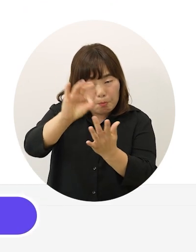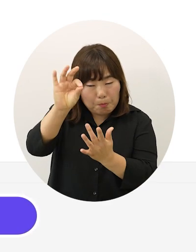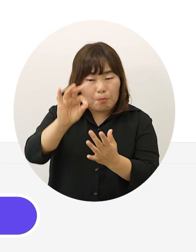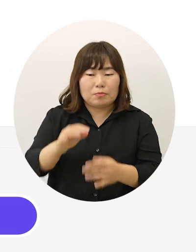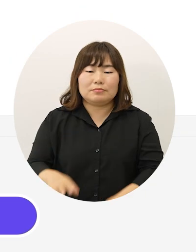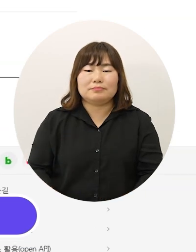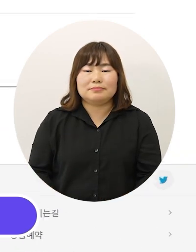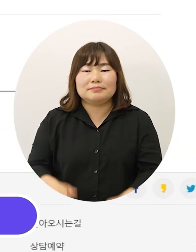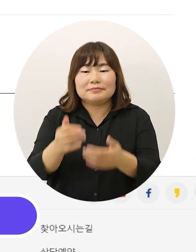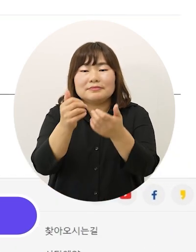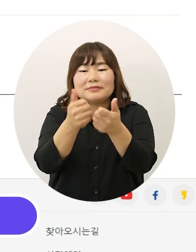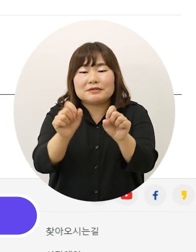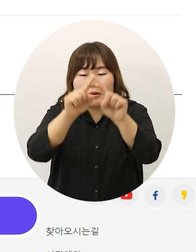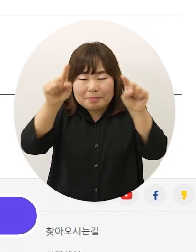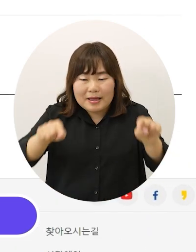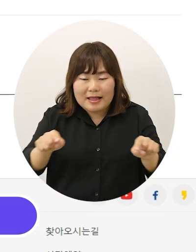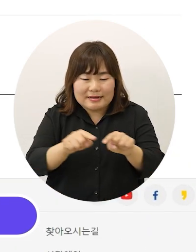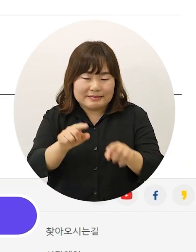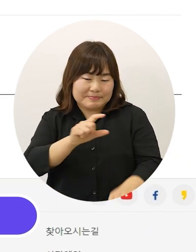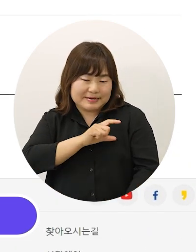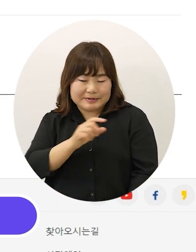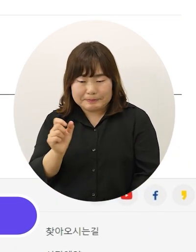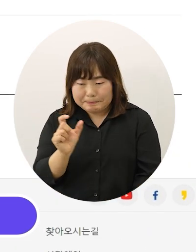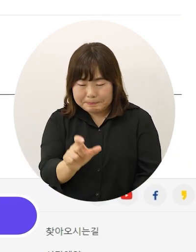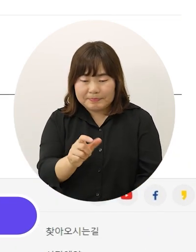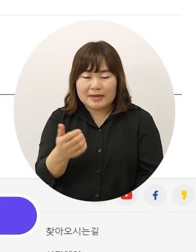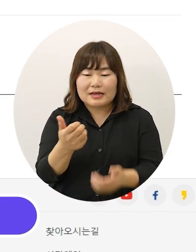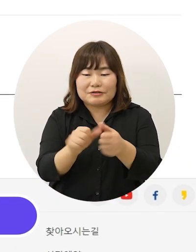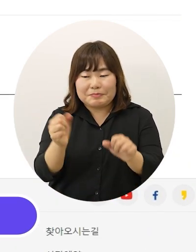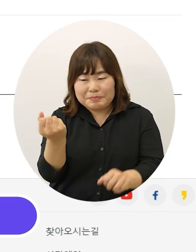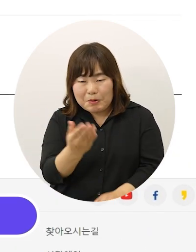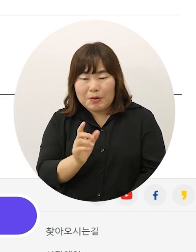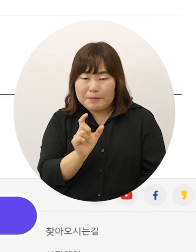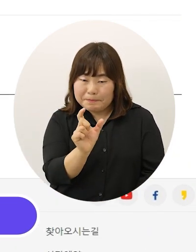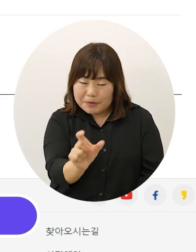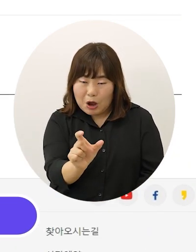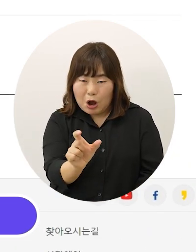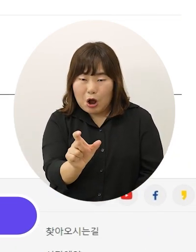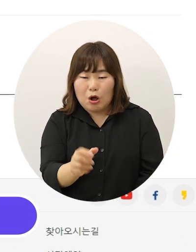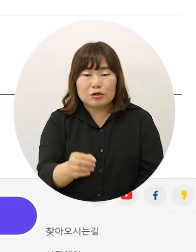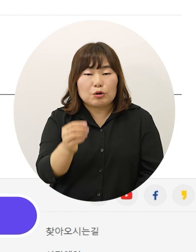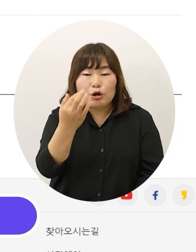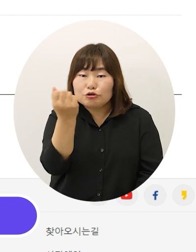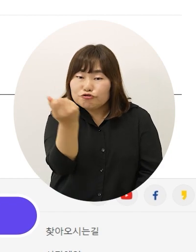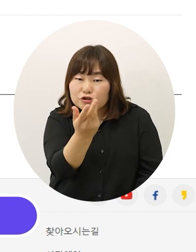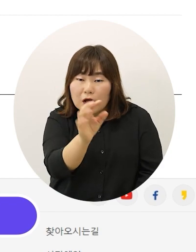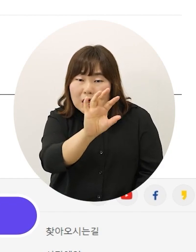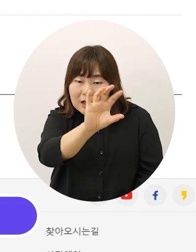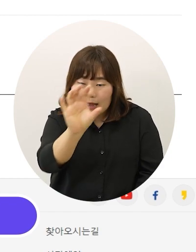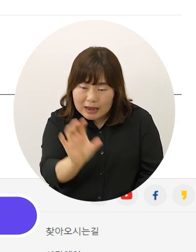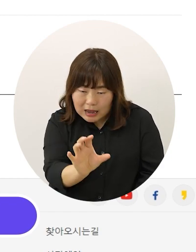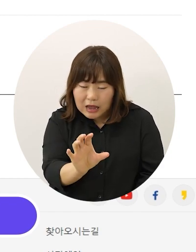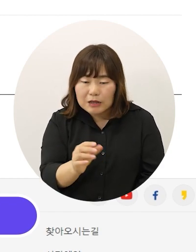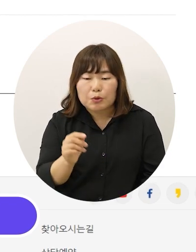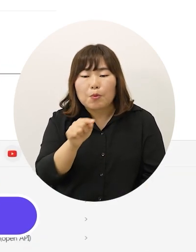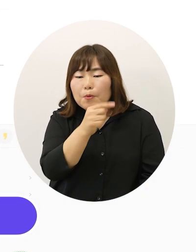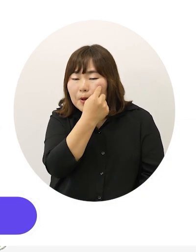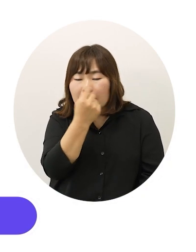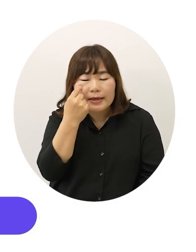아래 등본 발급 신청하는 엄마 이름 주민등록번호 쓰고 입력 확인에 보이는 숫자 똑같이 쓰고 확인